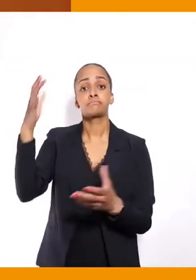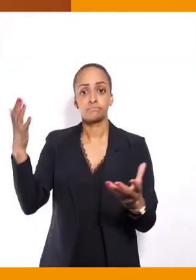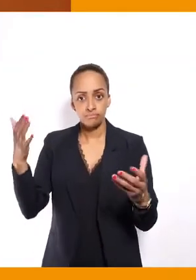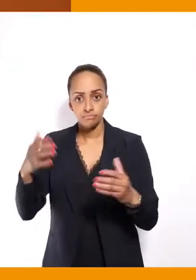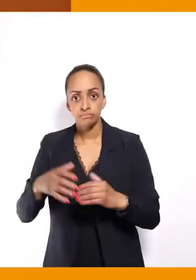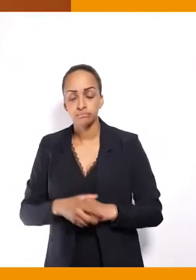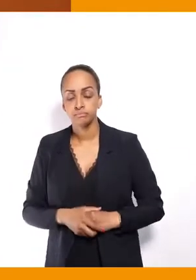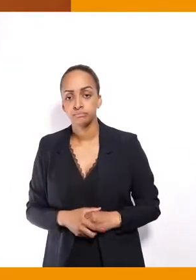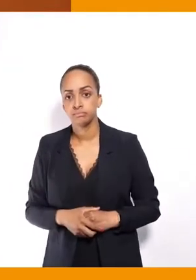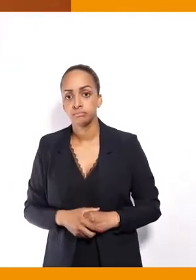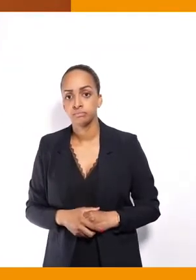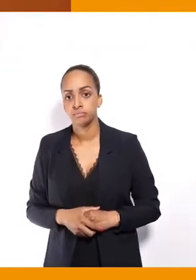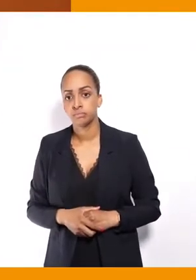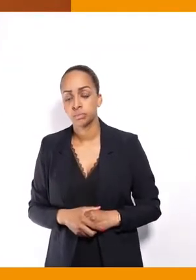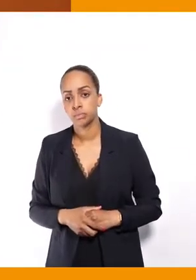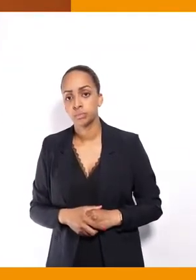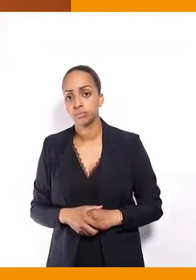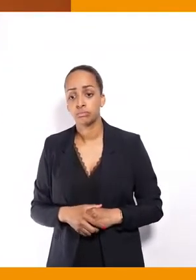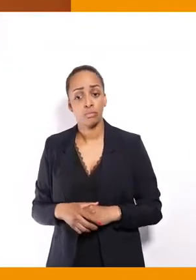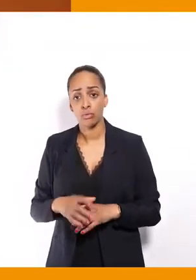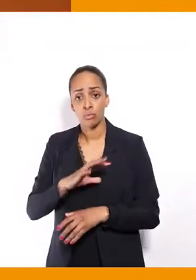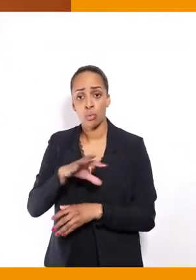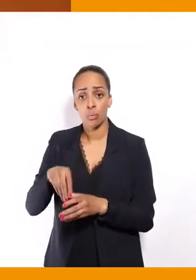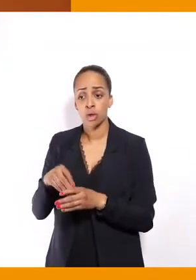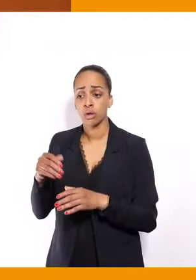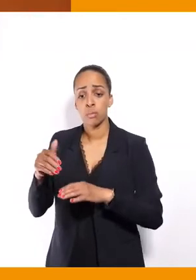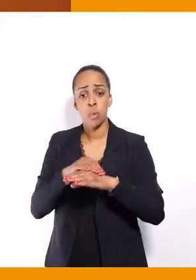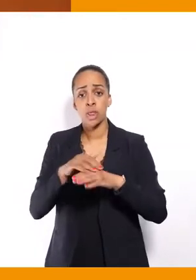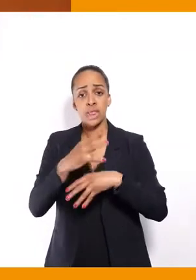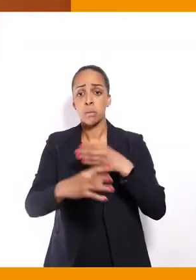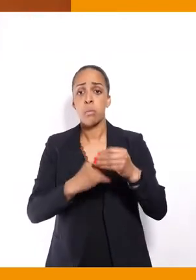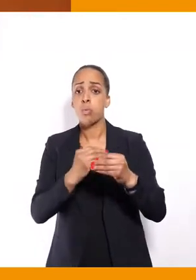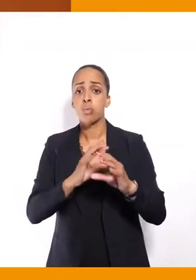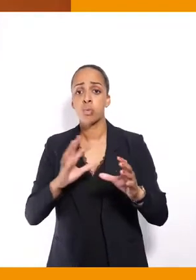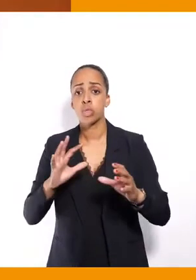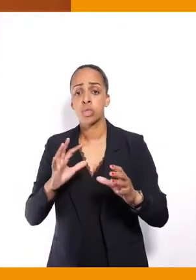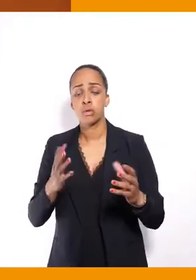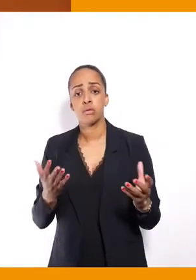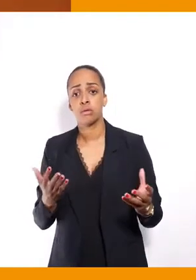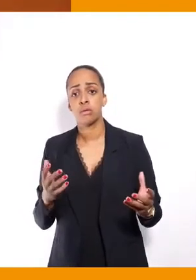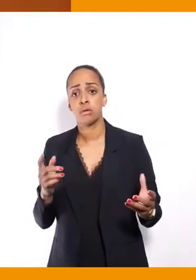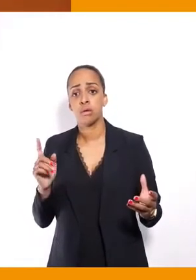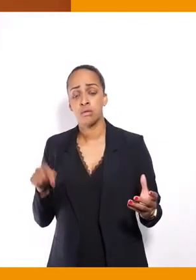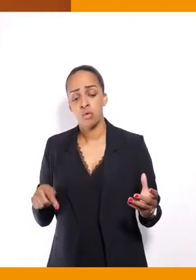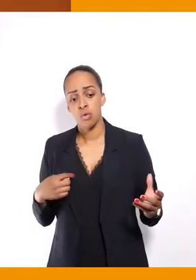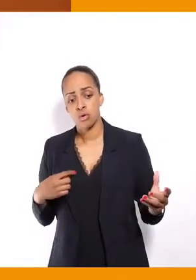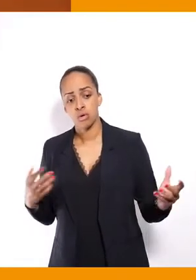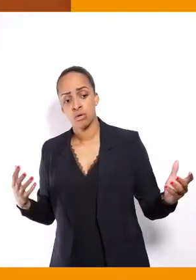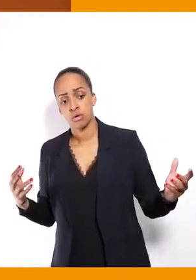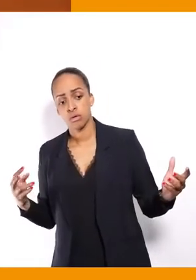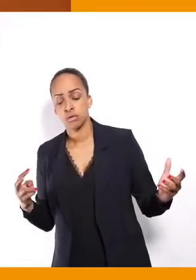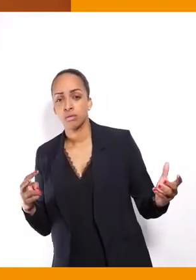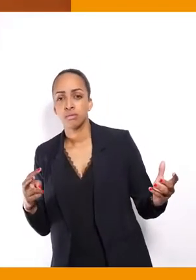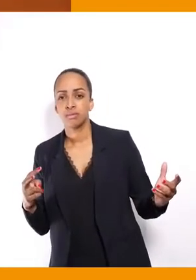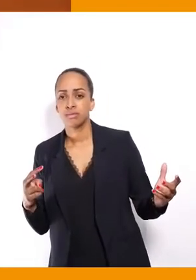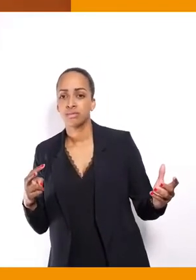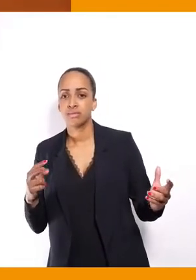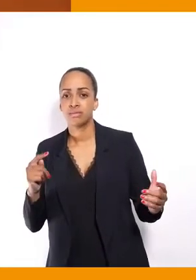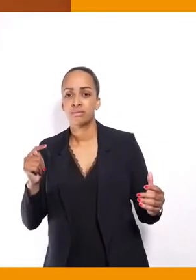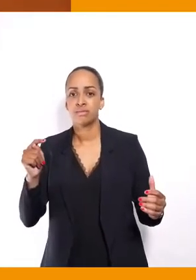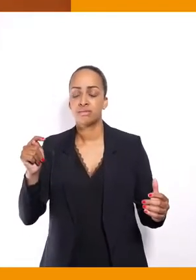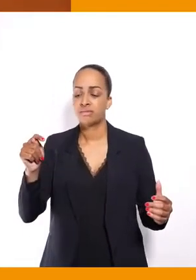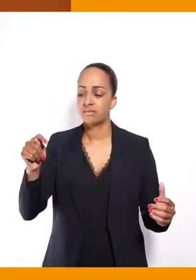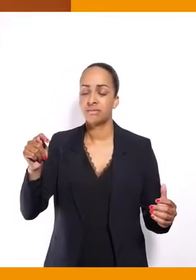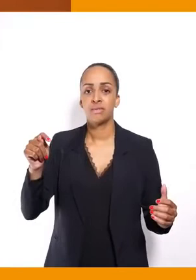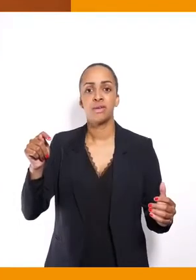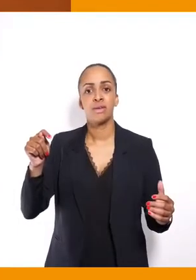qui concerne absolument toute la classe politique, de regarder dans quelle mesure il faut sécuriser cet impératif d'accessibilité